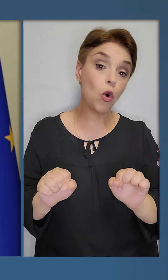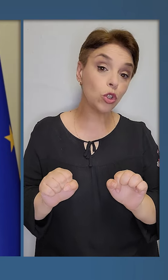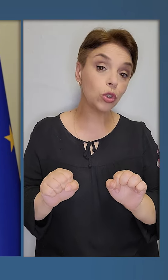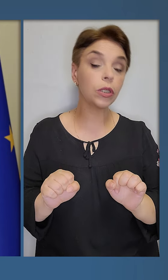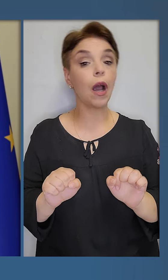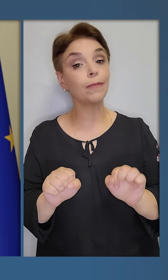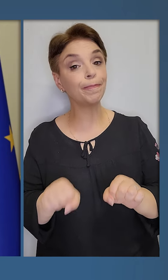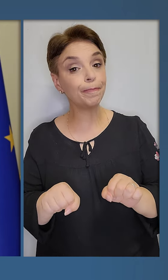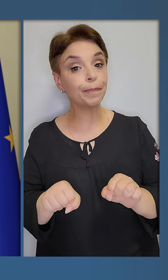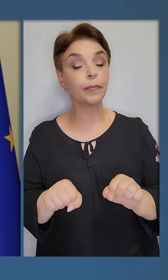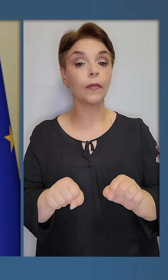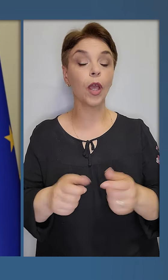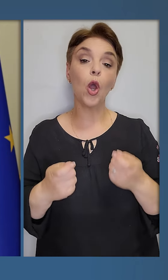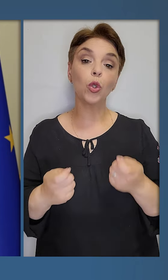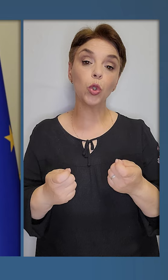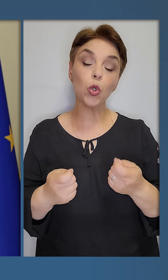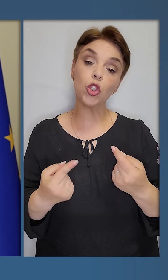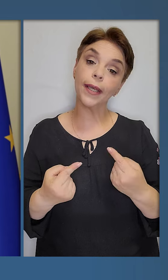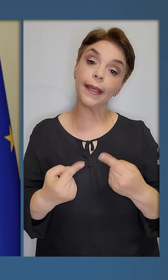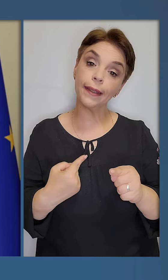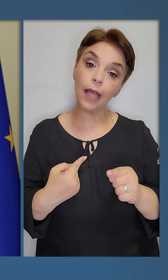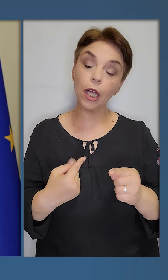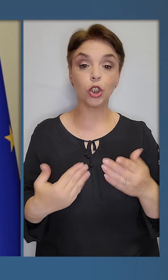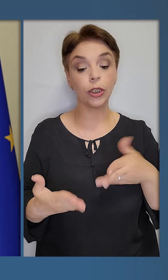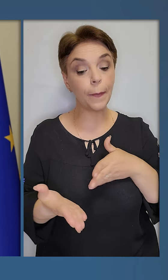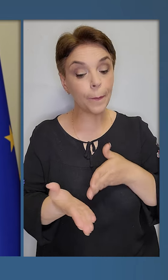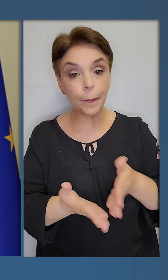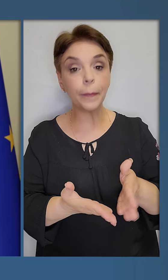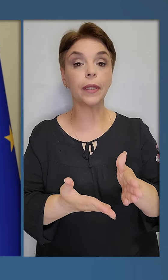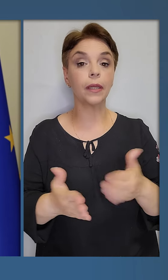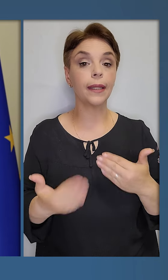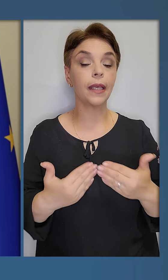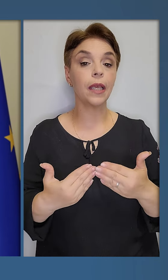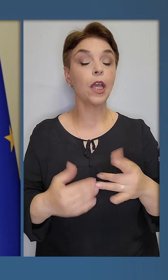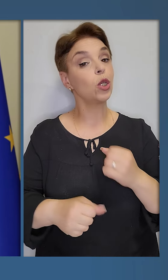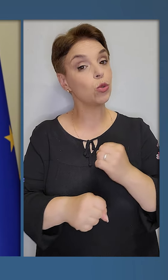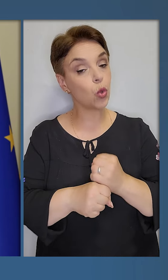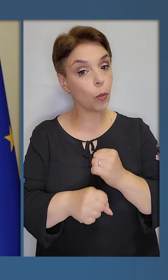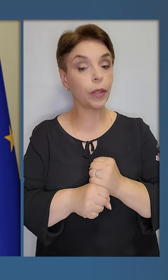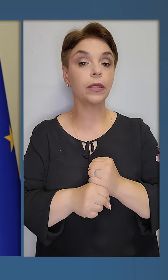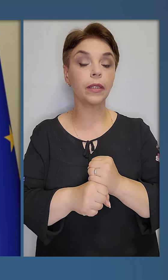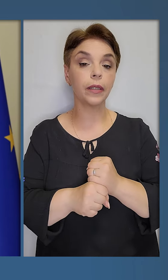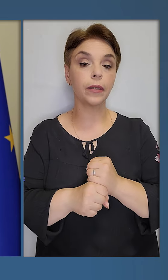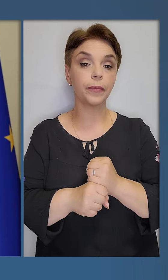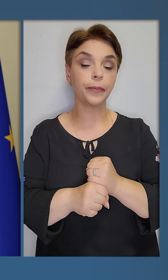трошки інакше піти, зробити